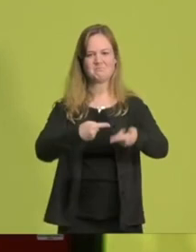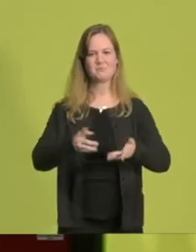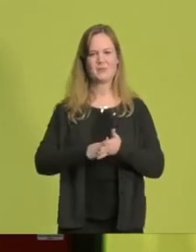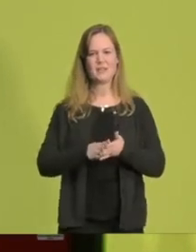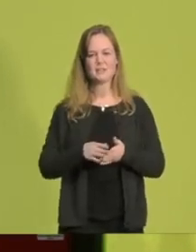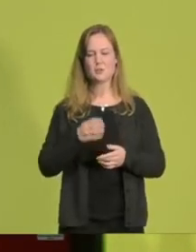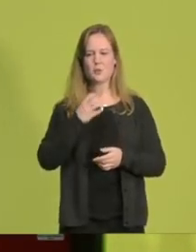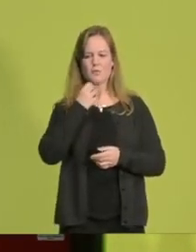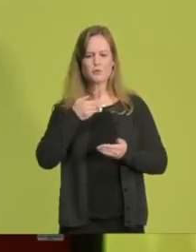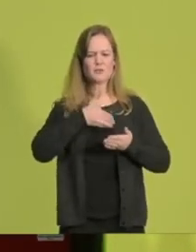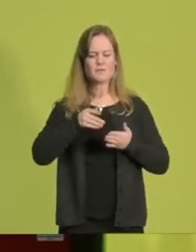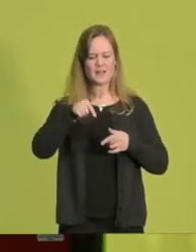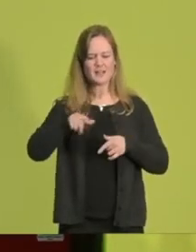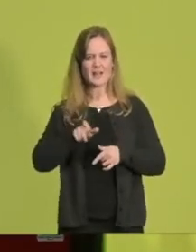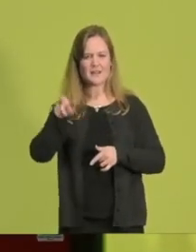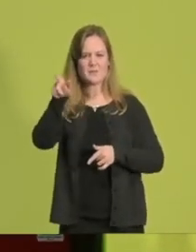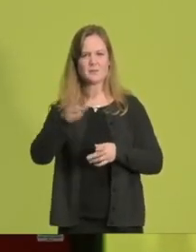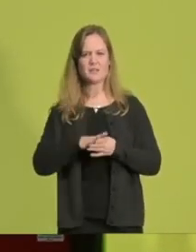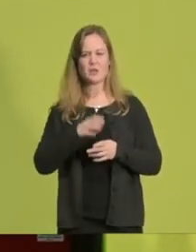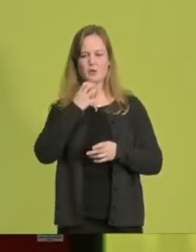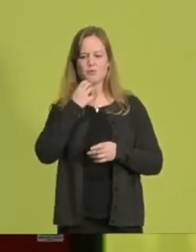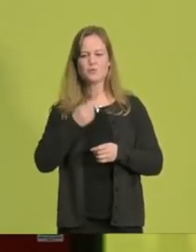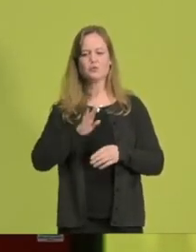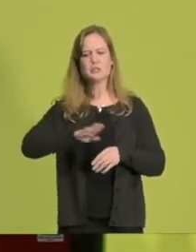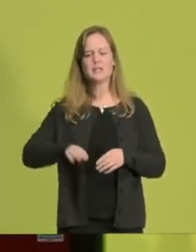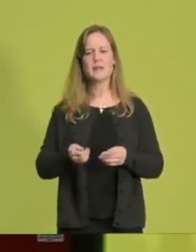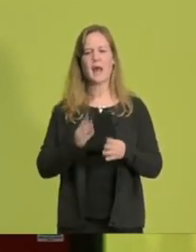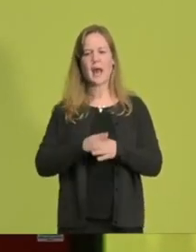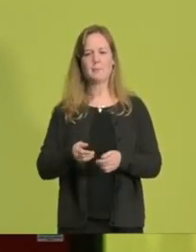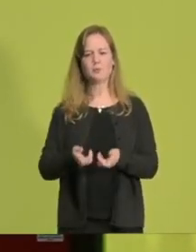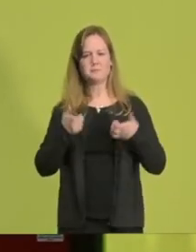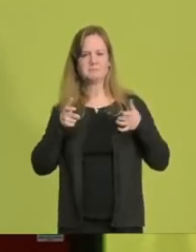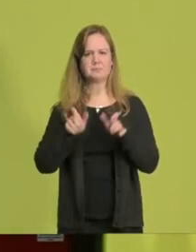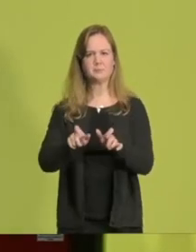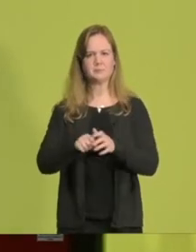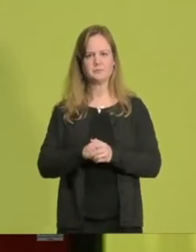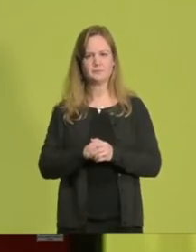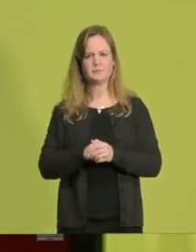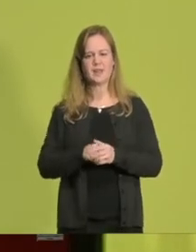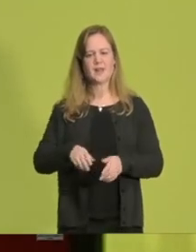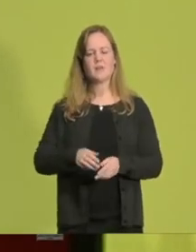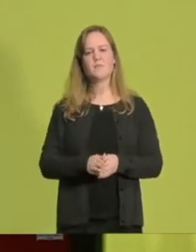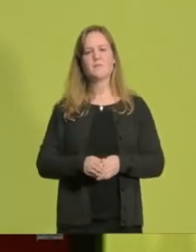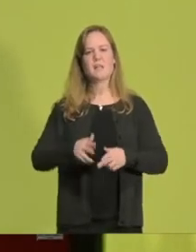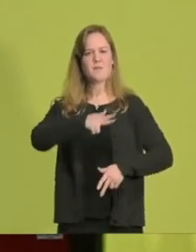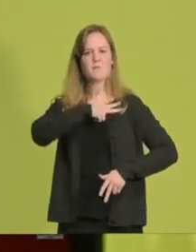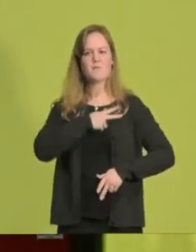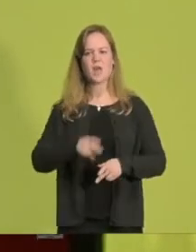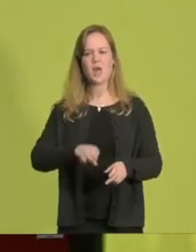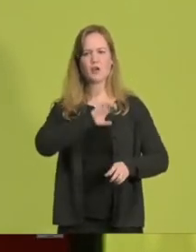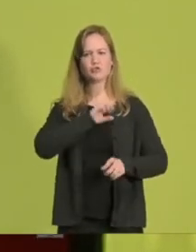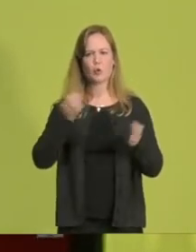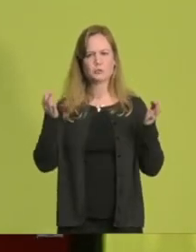aufnehmen und wir legen einen Pakt gegen Kinderarmut auf. Faire Chancen brauchen eben auch starke Strukturen und Institutionen